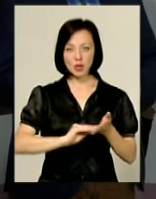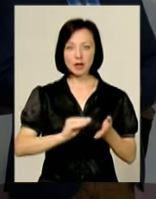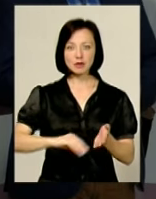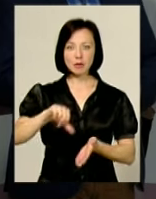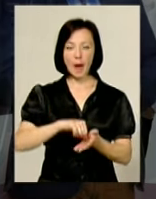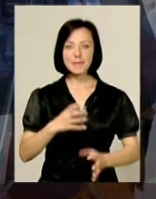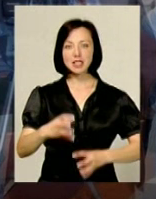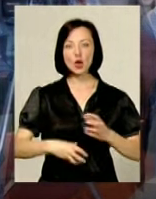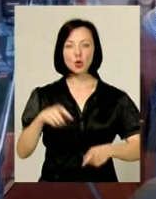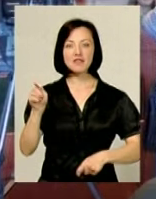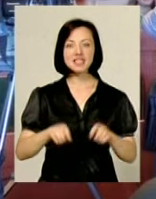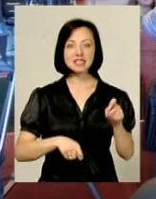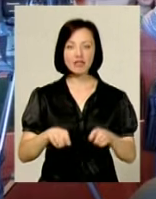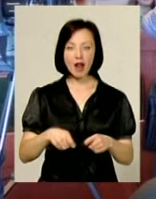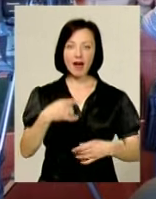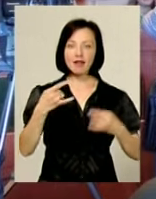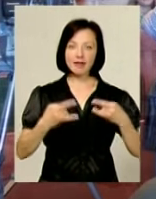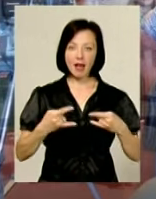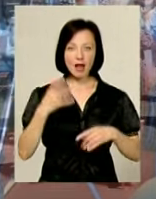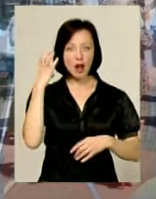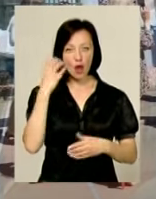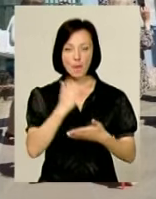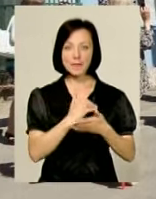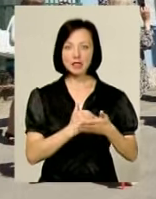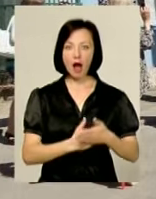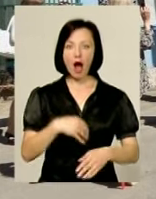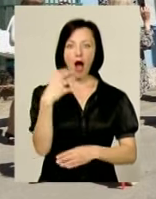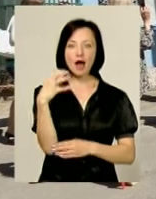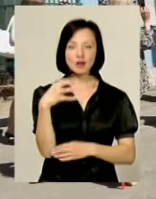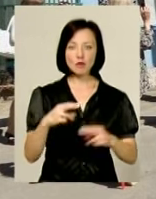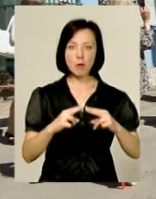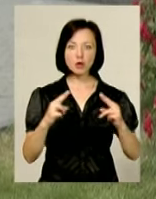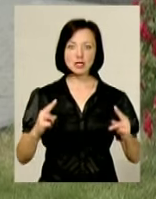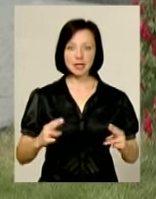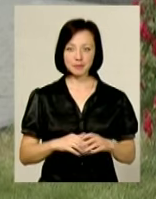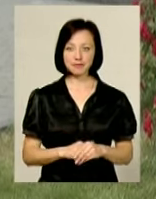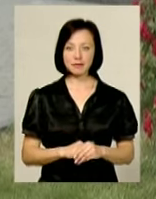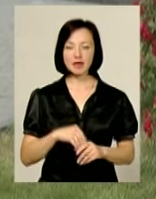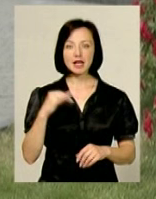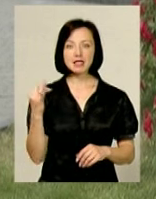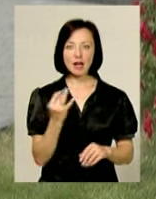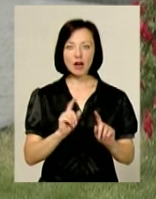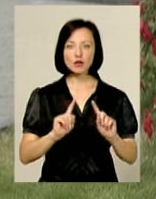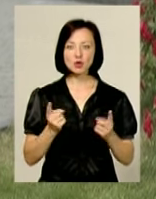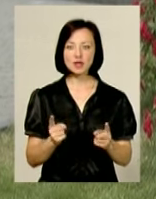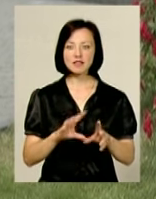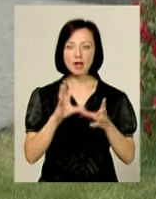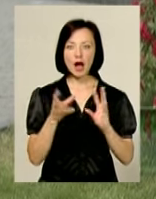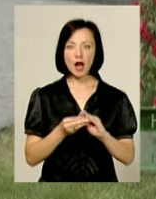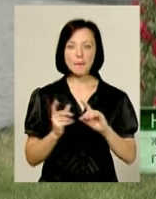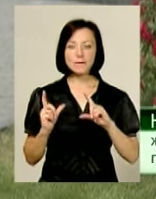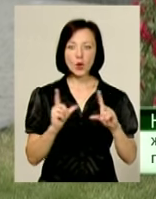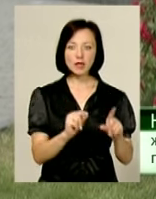участь у міжнародному фестивалі теле та радіопередач «Калинові мости». Цікава дуже взагалі поїздка.